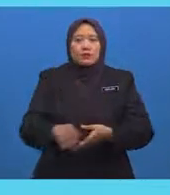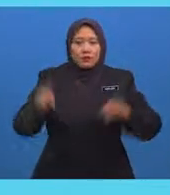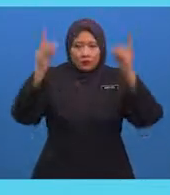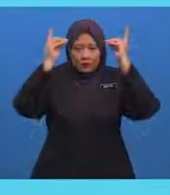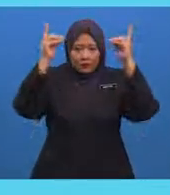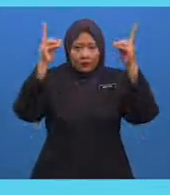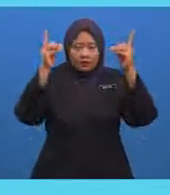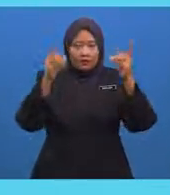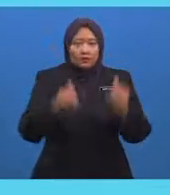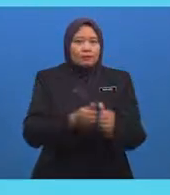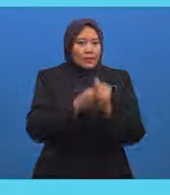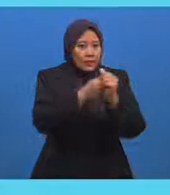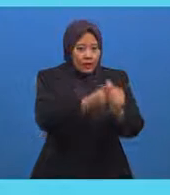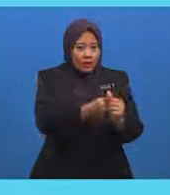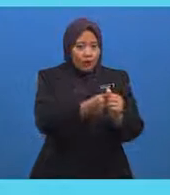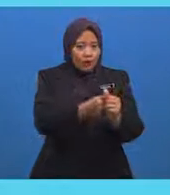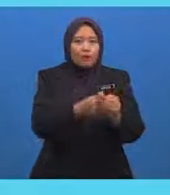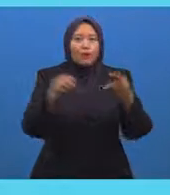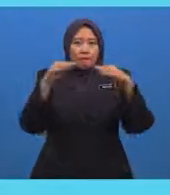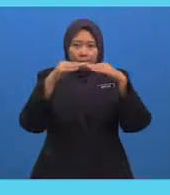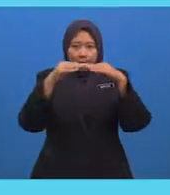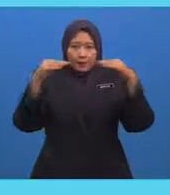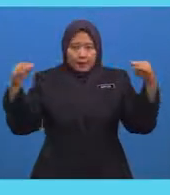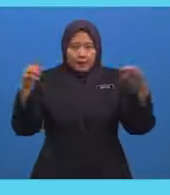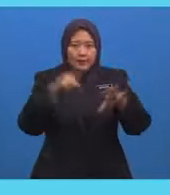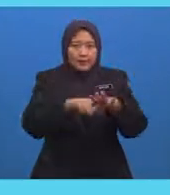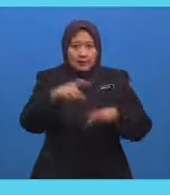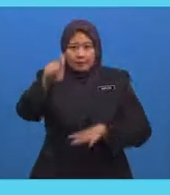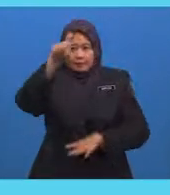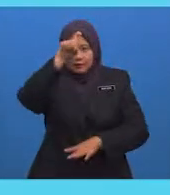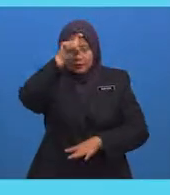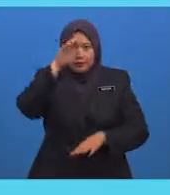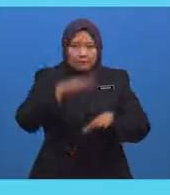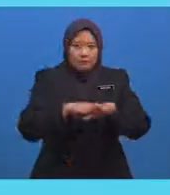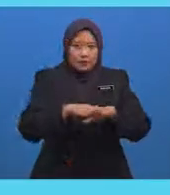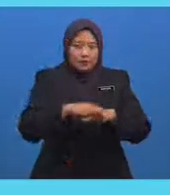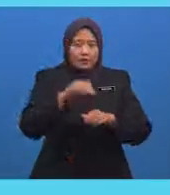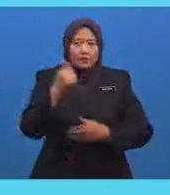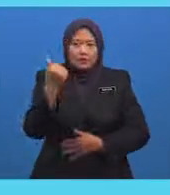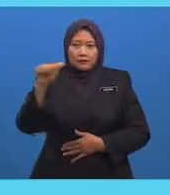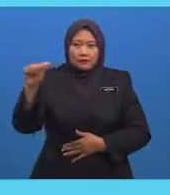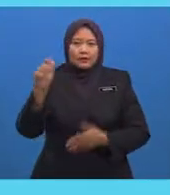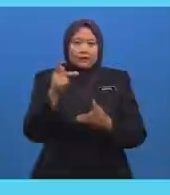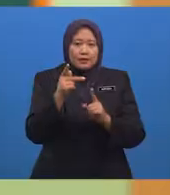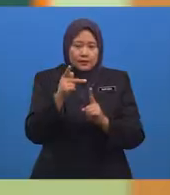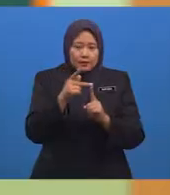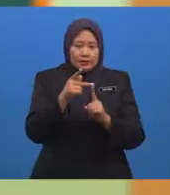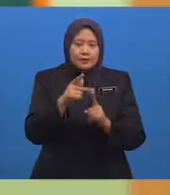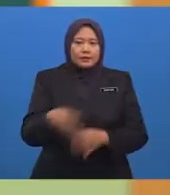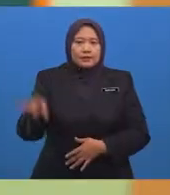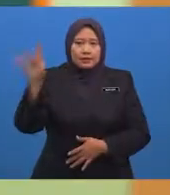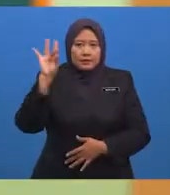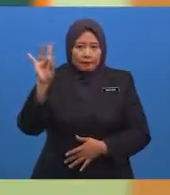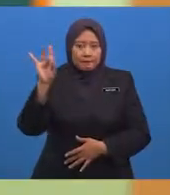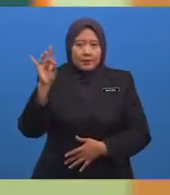mengikut peringkat di Mesir pada abad ke-8 Masihi Para